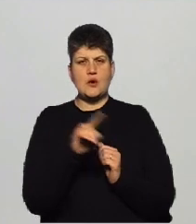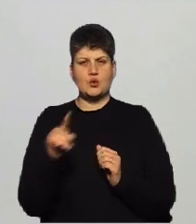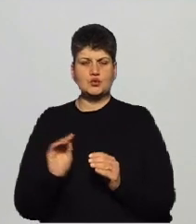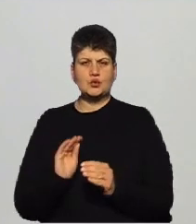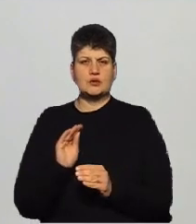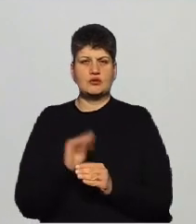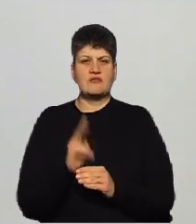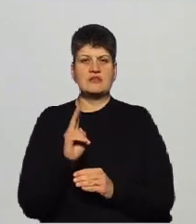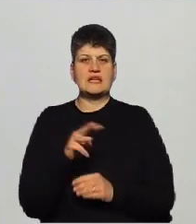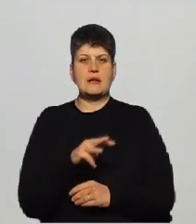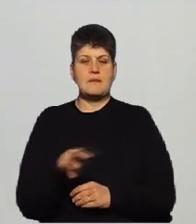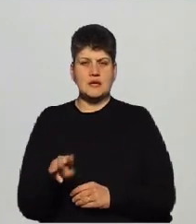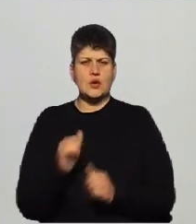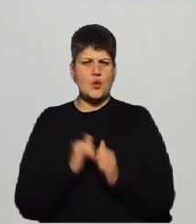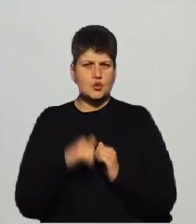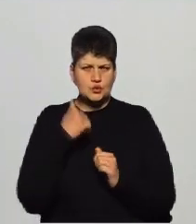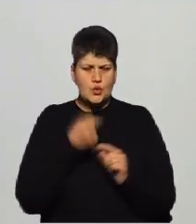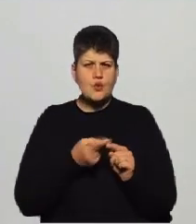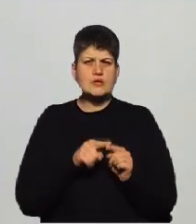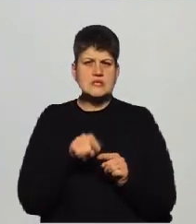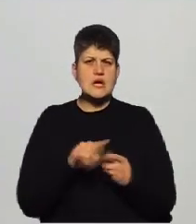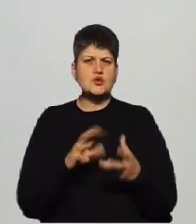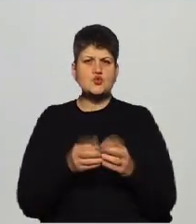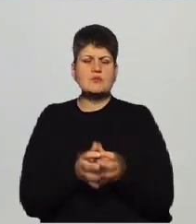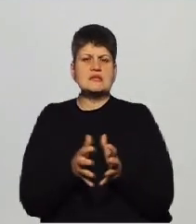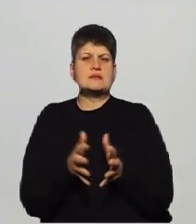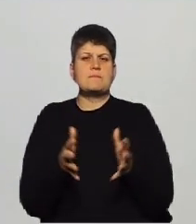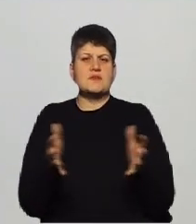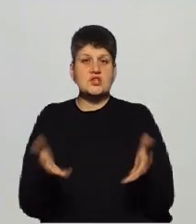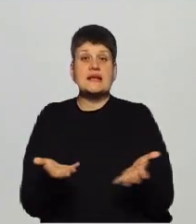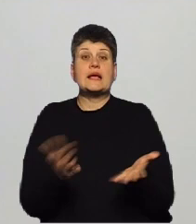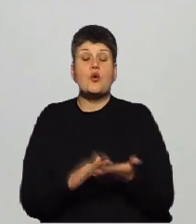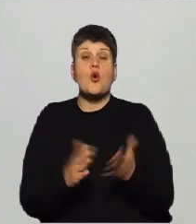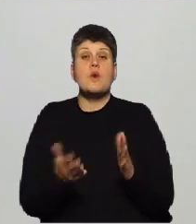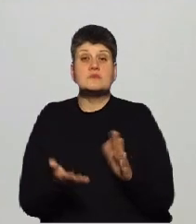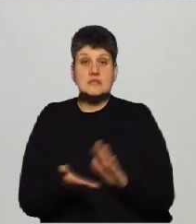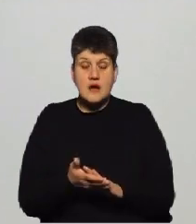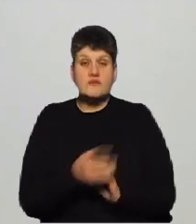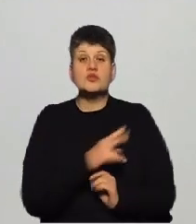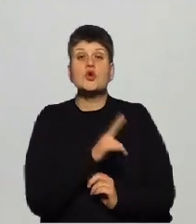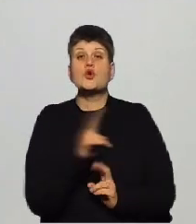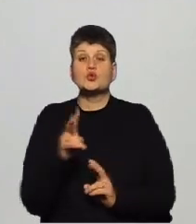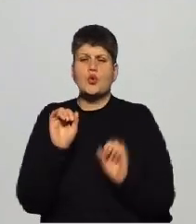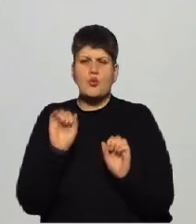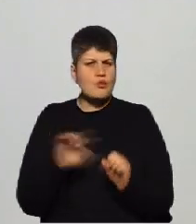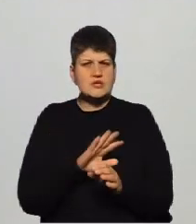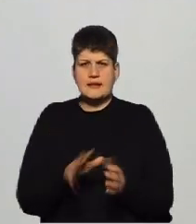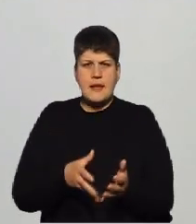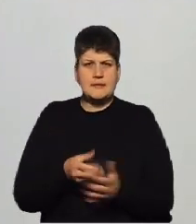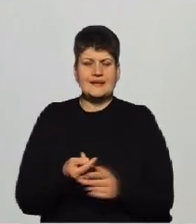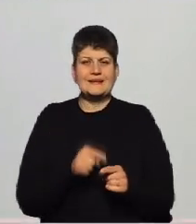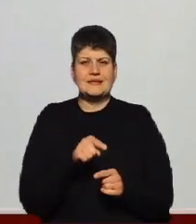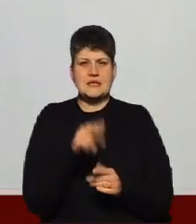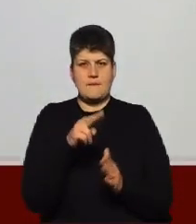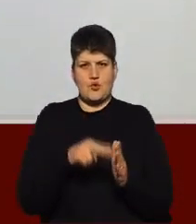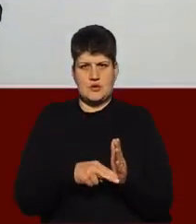метр. Щороку ця сума збільшується, з яких обставин та, власне, хто може не сплачувати цей податок, сьогодні нам